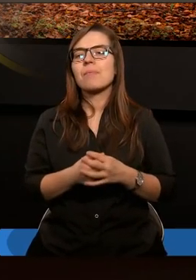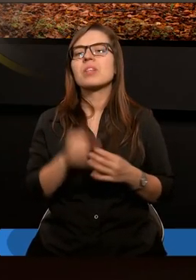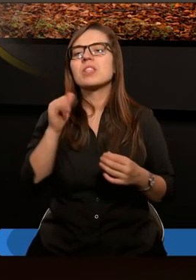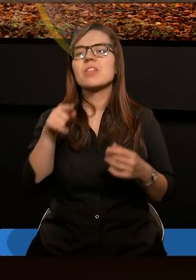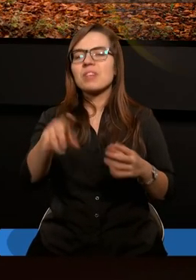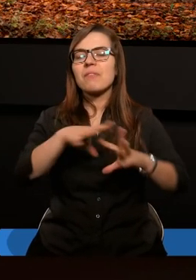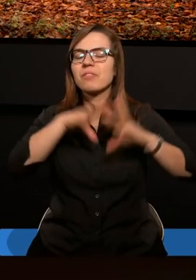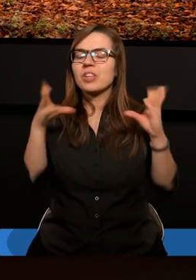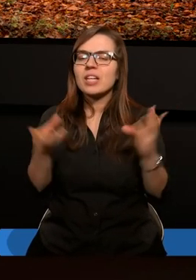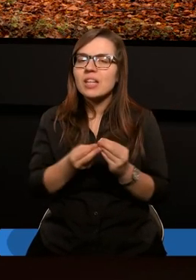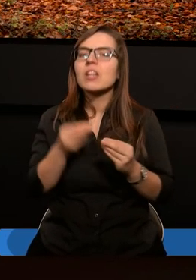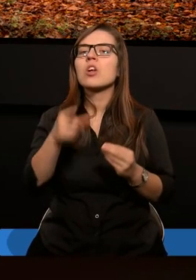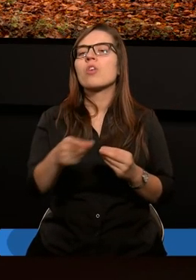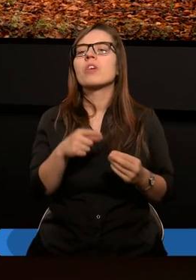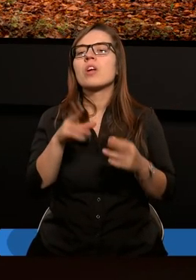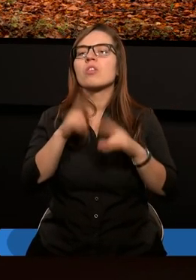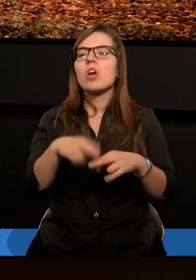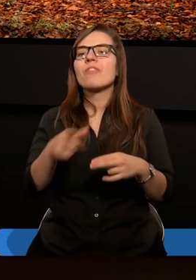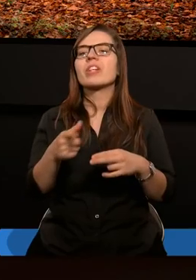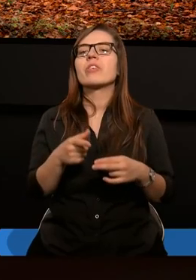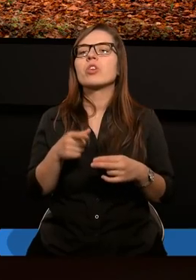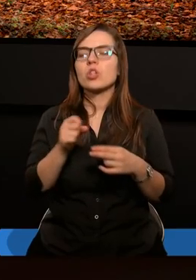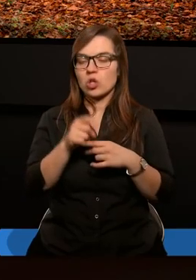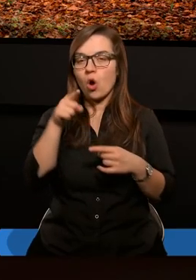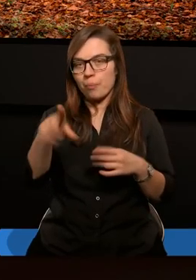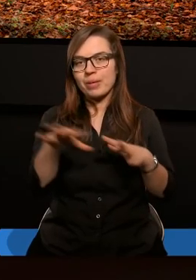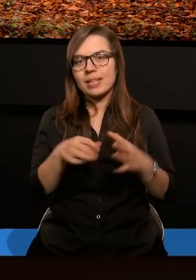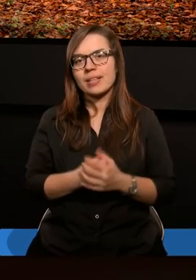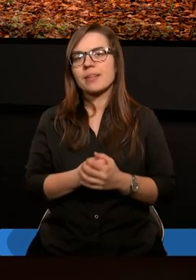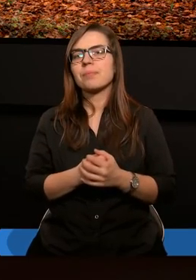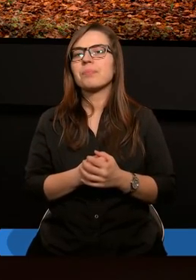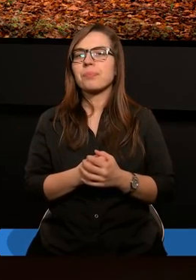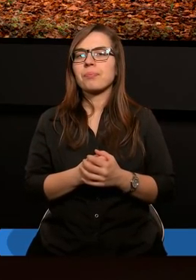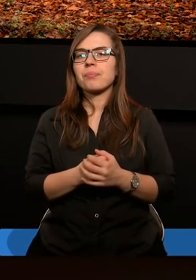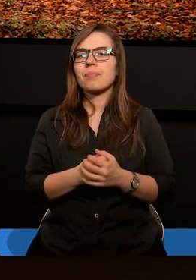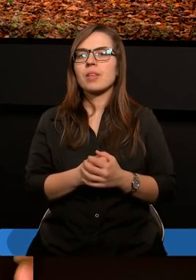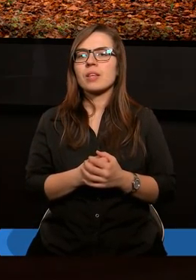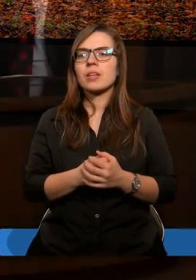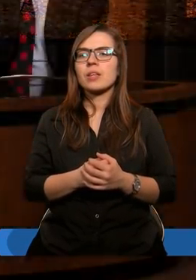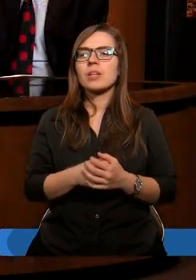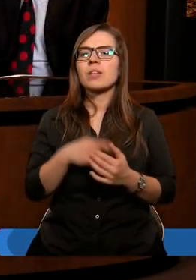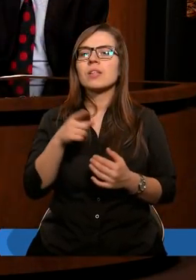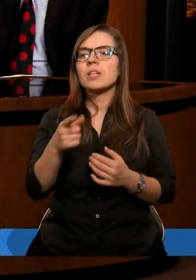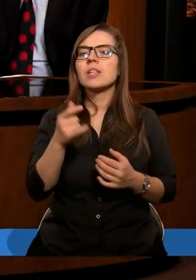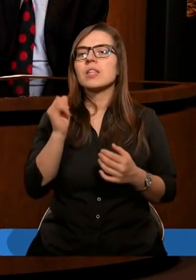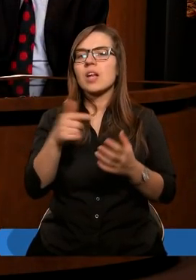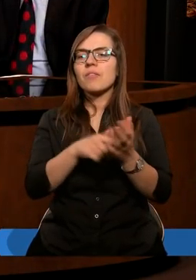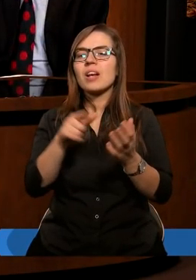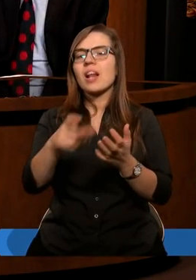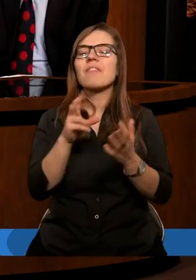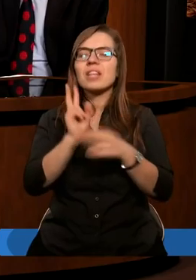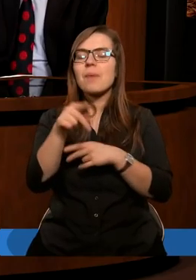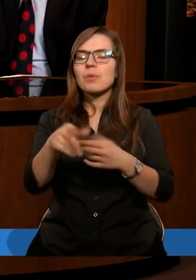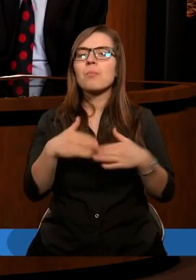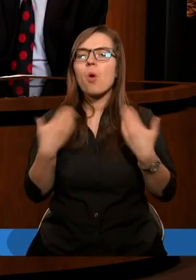i w tym wszystkim srodę prześladował zbór Boży i niszczył go. I tu właśnie akurat